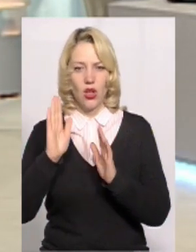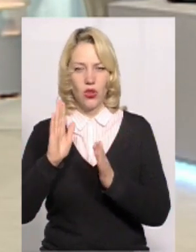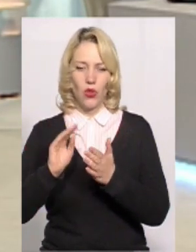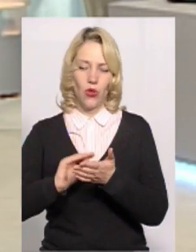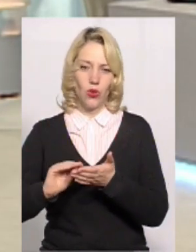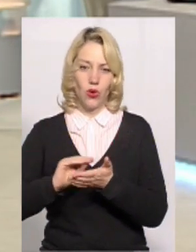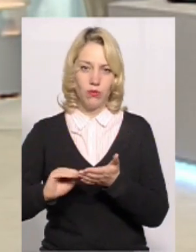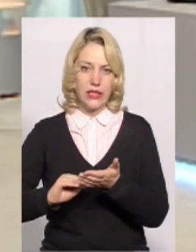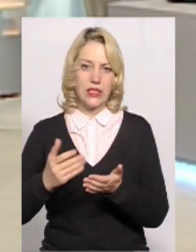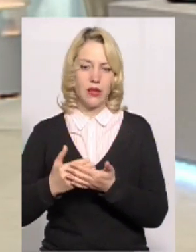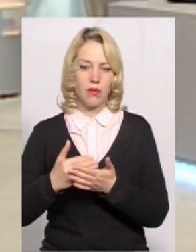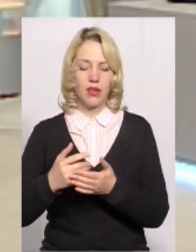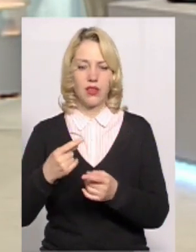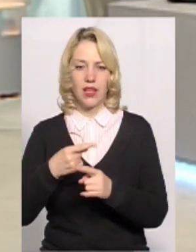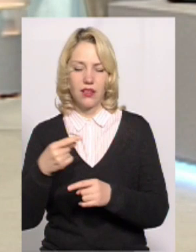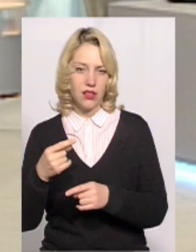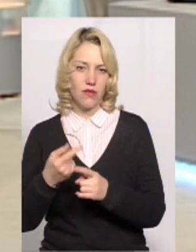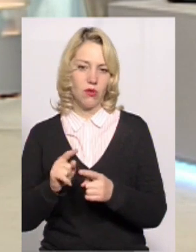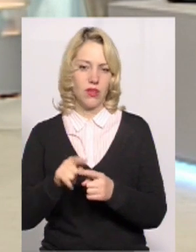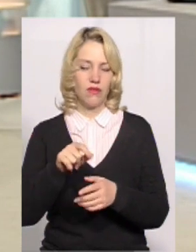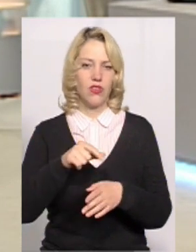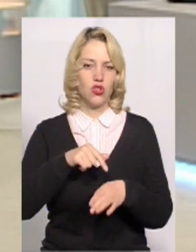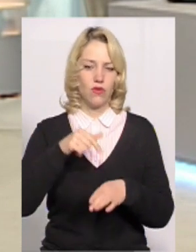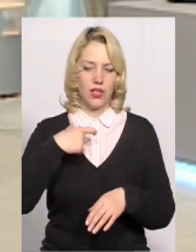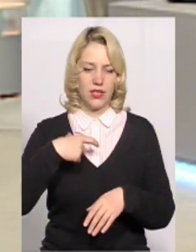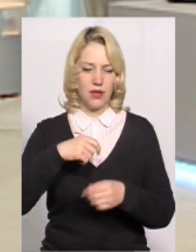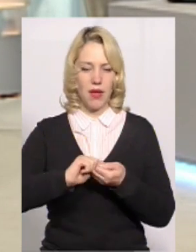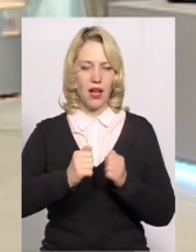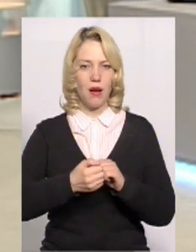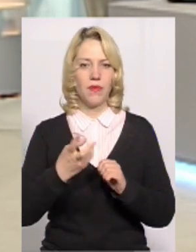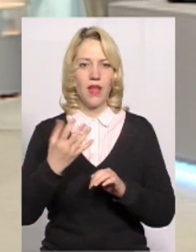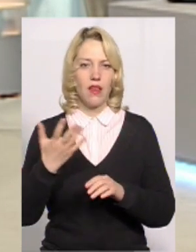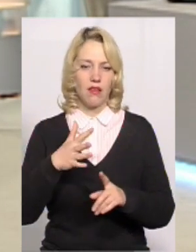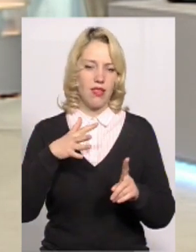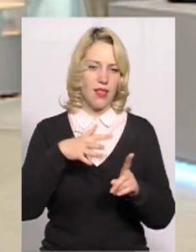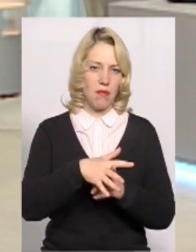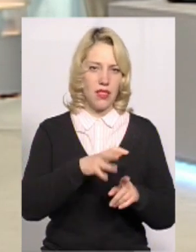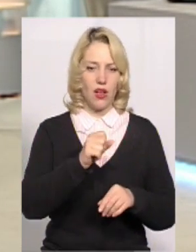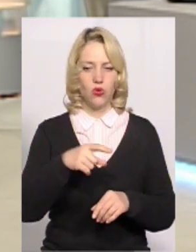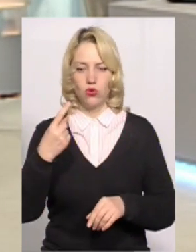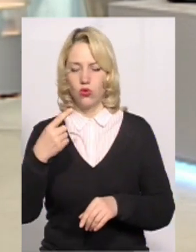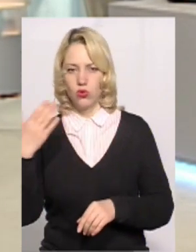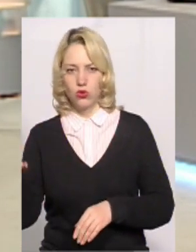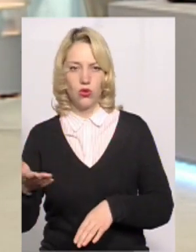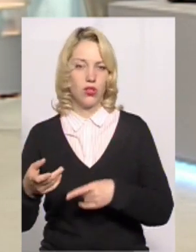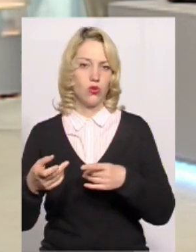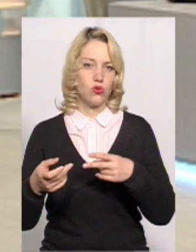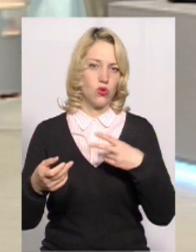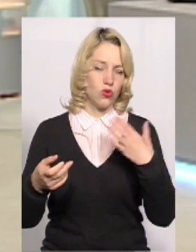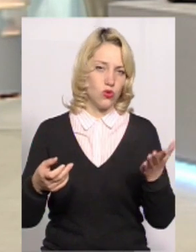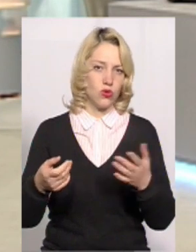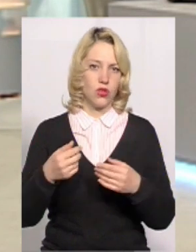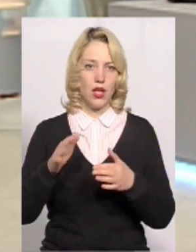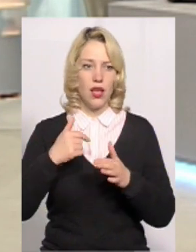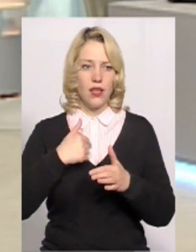негативно. Тобто, ти себе відчуваєш якимось таким каменем, на який нападають то з однієї сторони, то з другої. Я просто